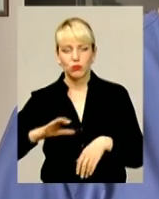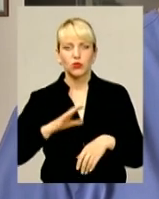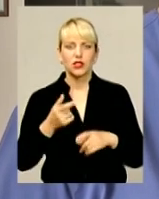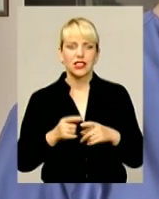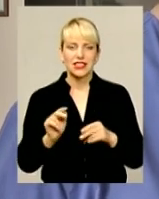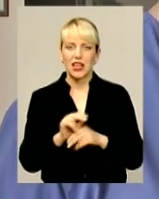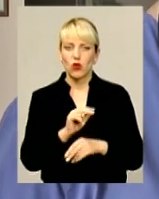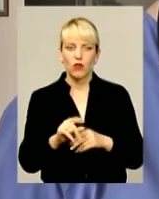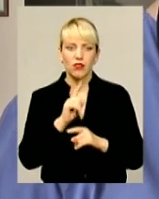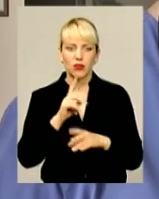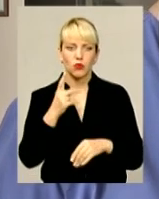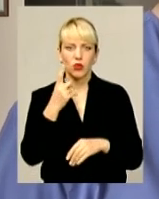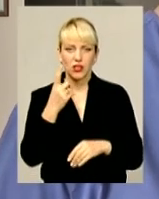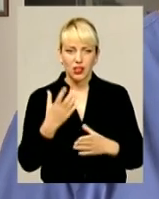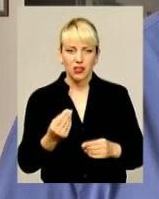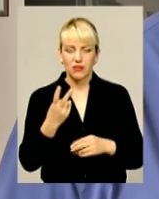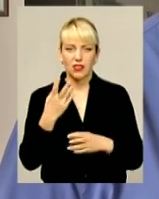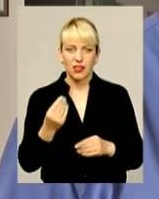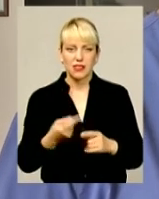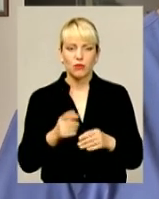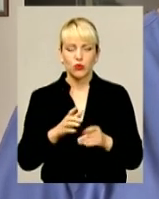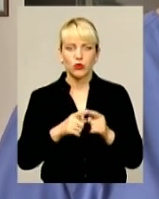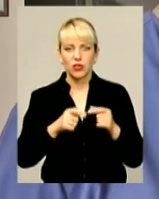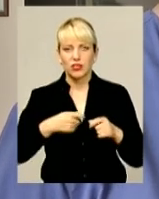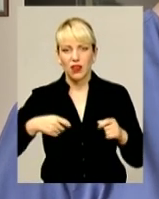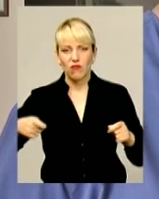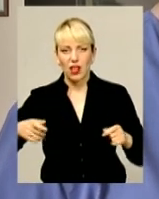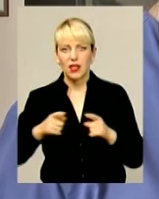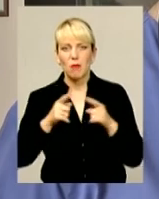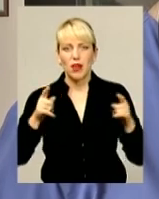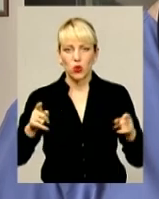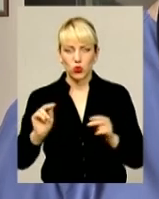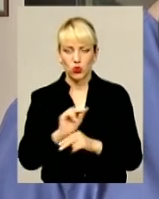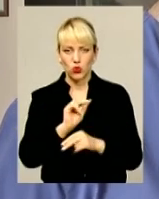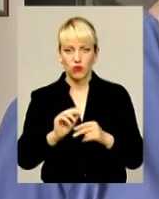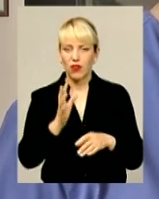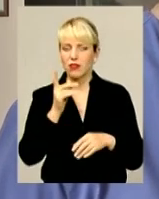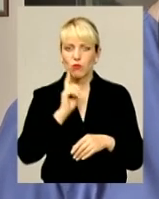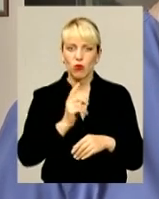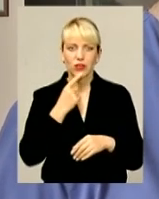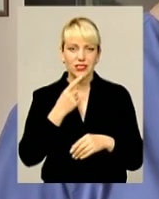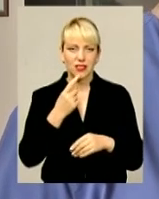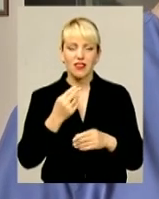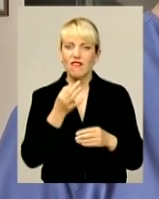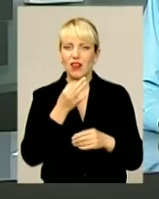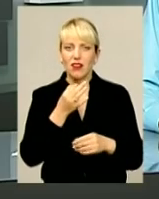звісно, це не буде один-два дня, це буде тривалий період лікування, реабілітації. Поки сказати важко про прогнози.